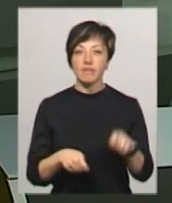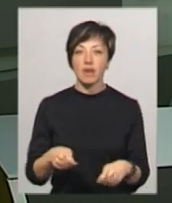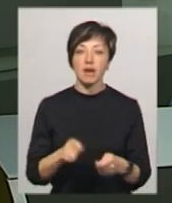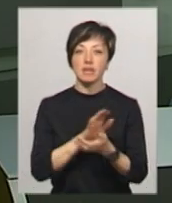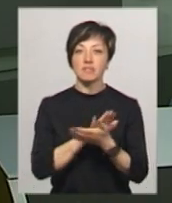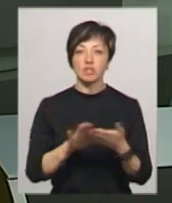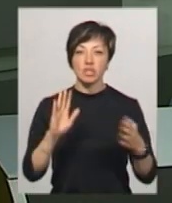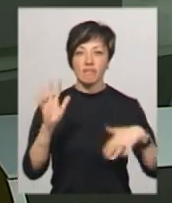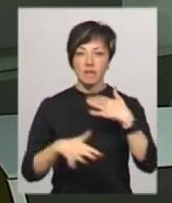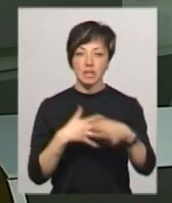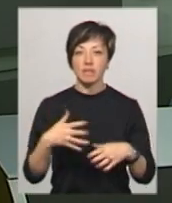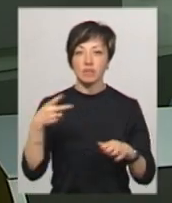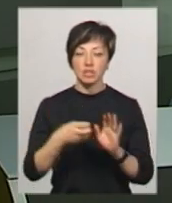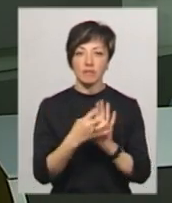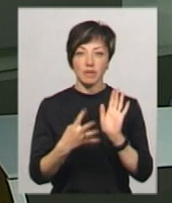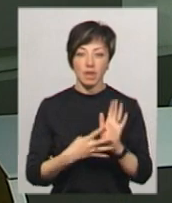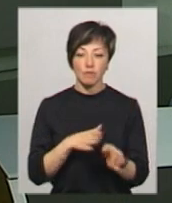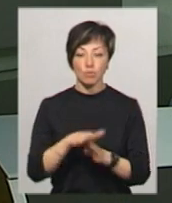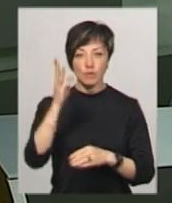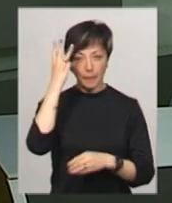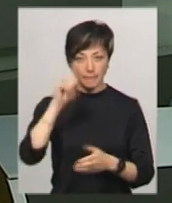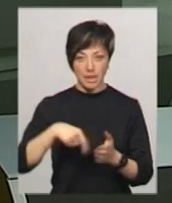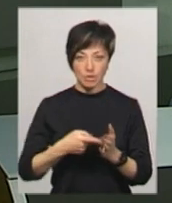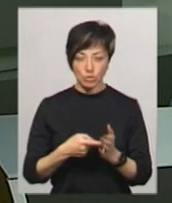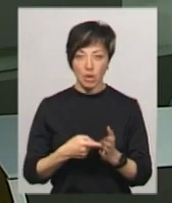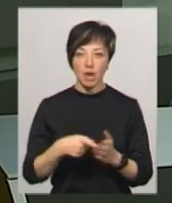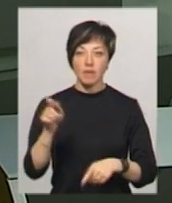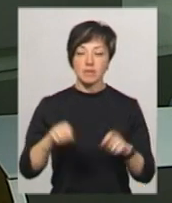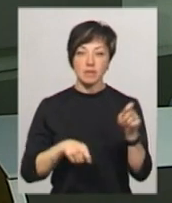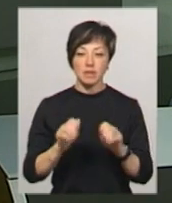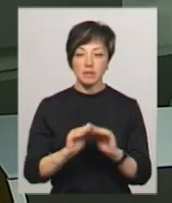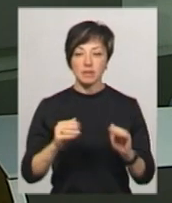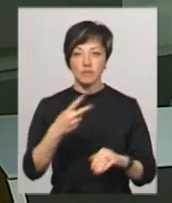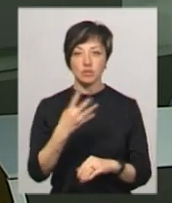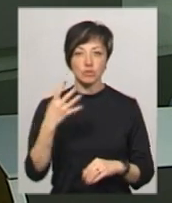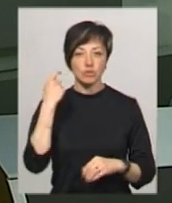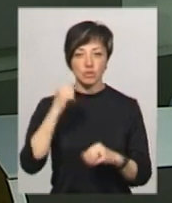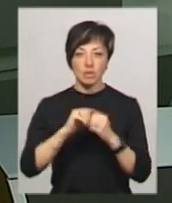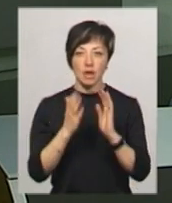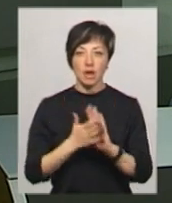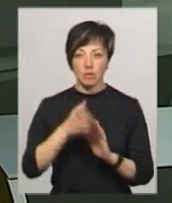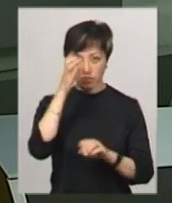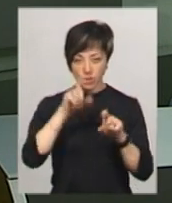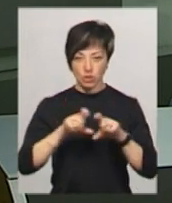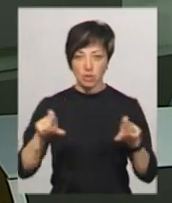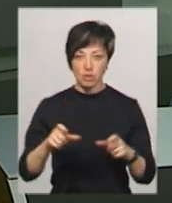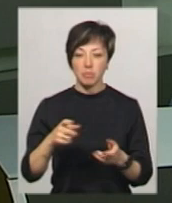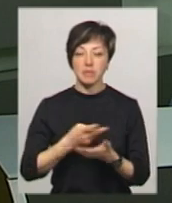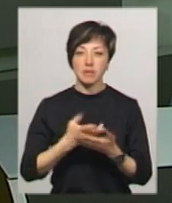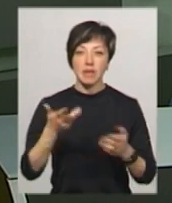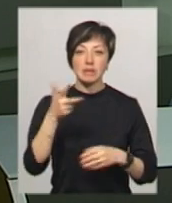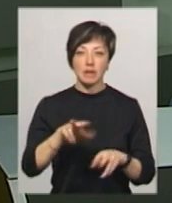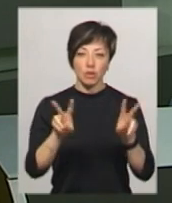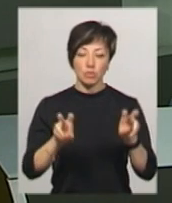-2019» до Дня довкілля відбувся у Хмельницькому. На фесті учні 24 загальноосвітніх шкіл міста представляли три